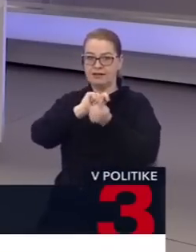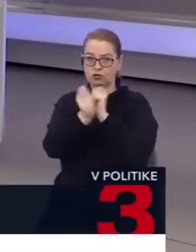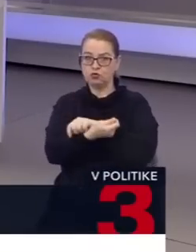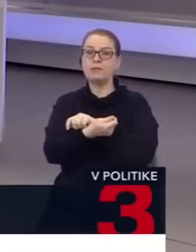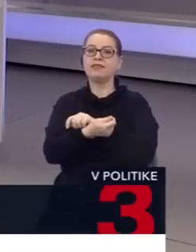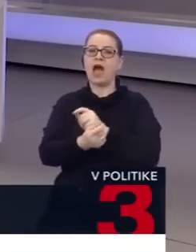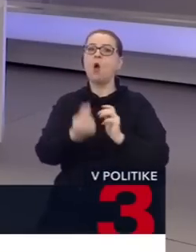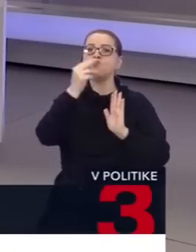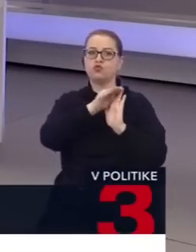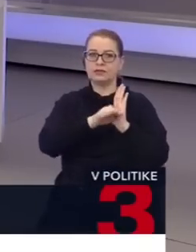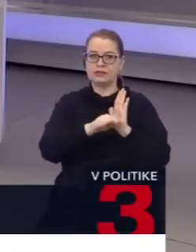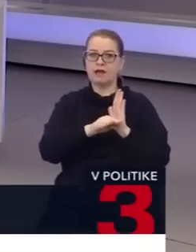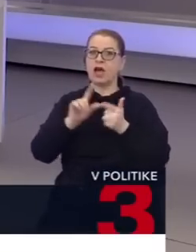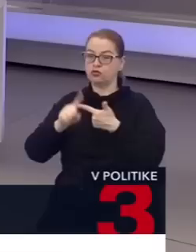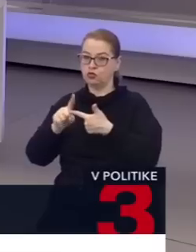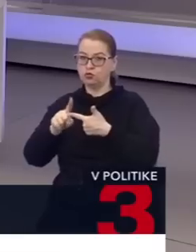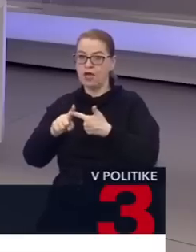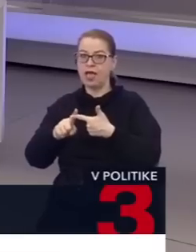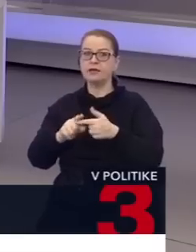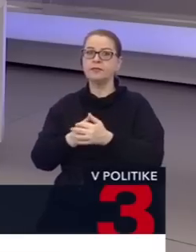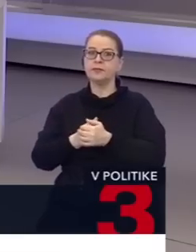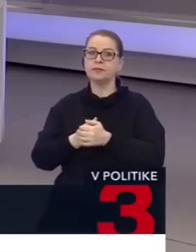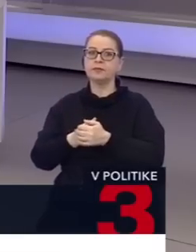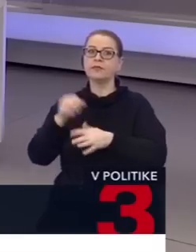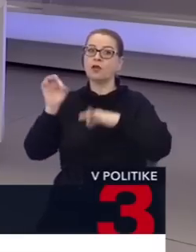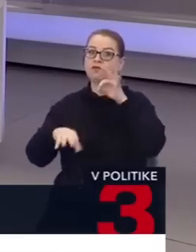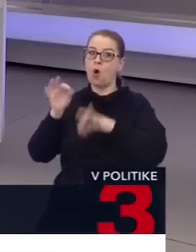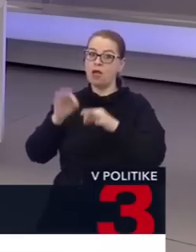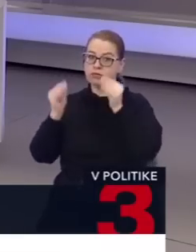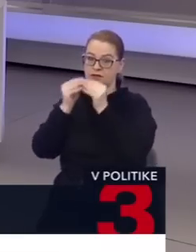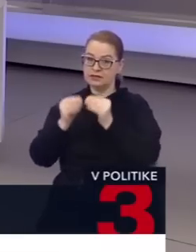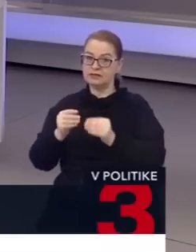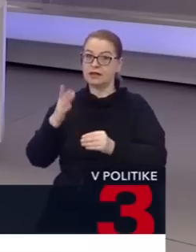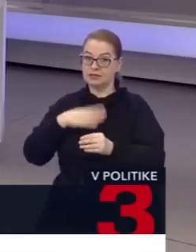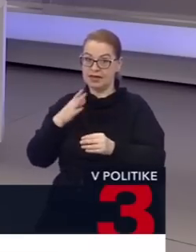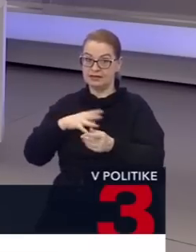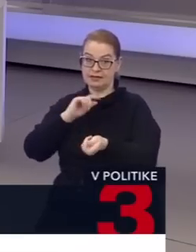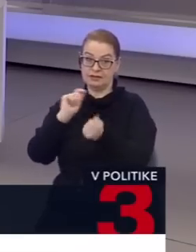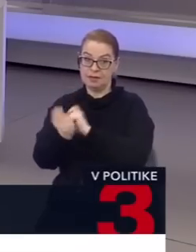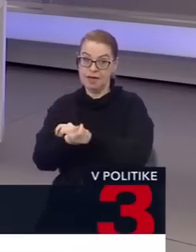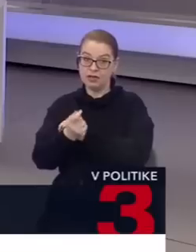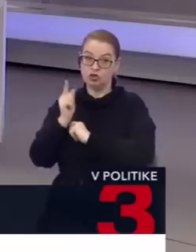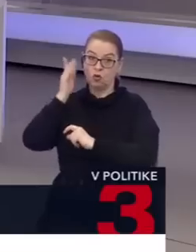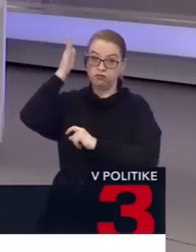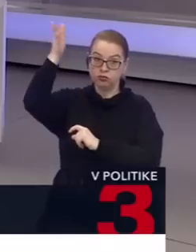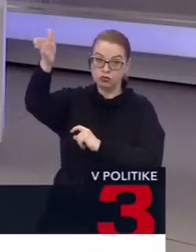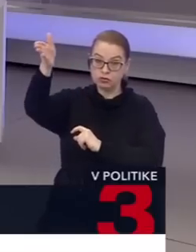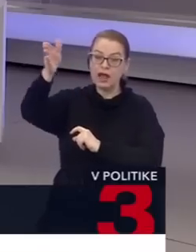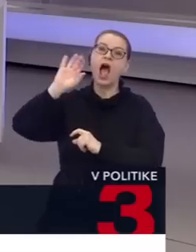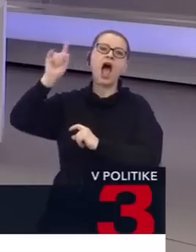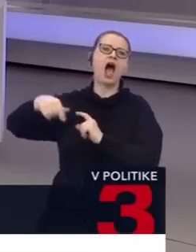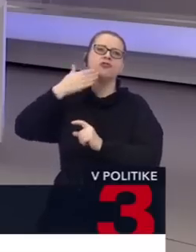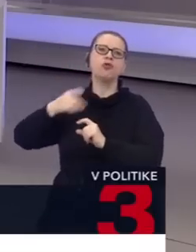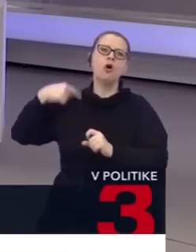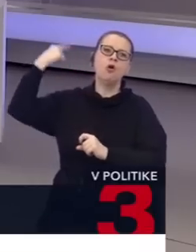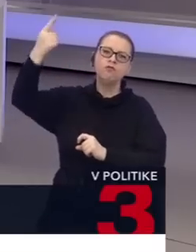je, že volebný systém, ak sa bude chcieť zmeniť do budúcna, taký, aký máme, tak sa bude môcť zmeniť až potom, že sa na